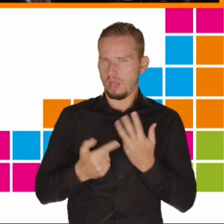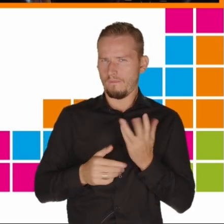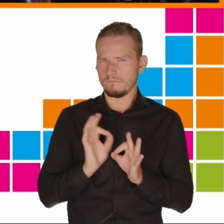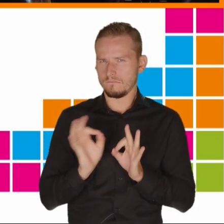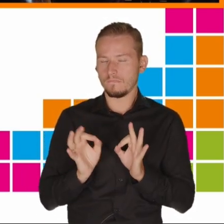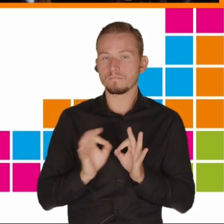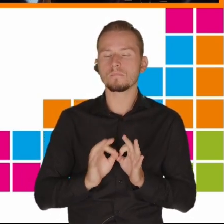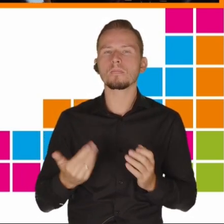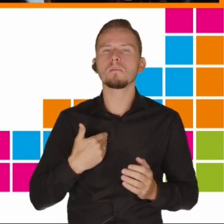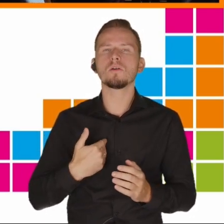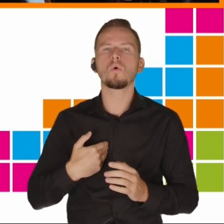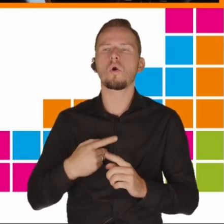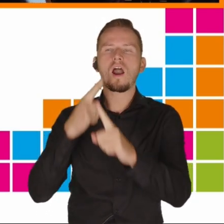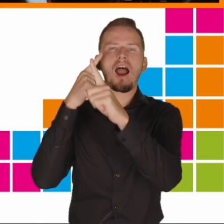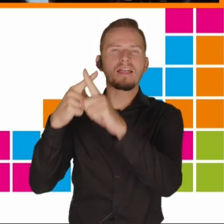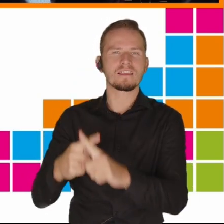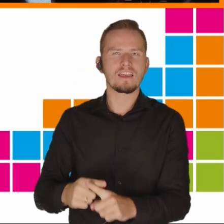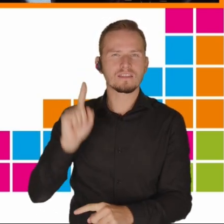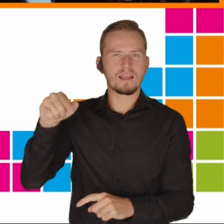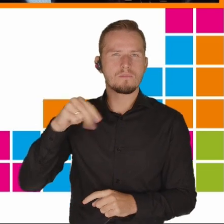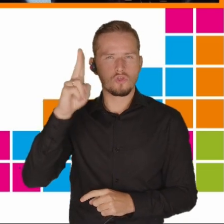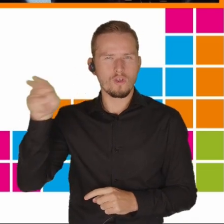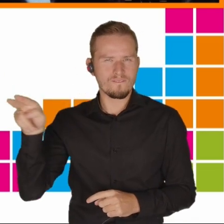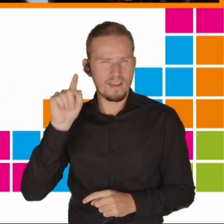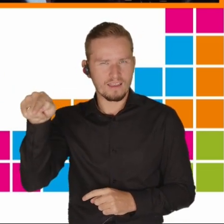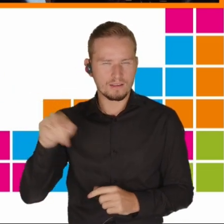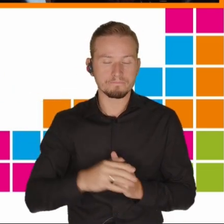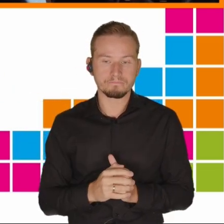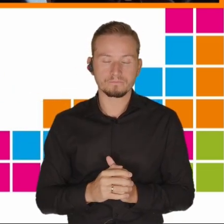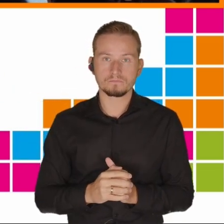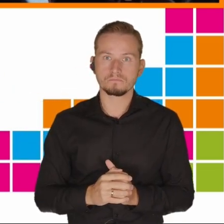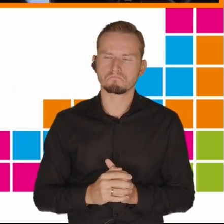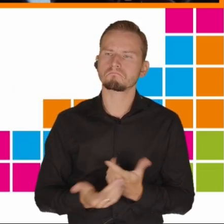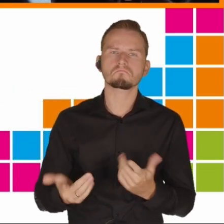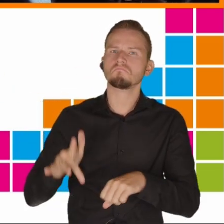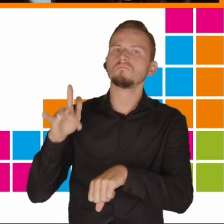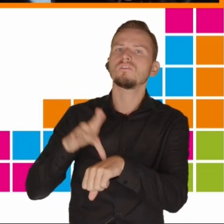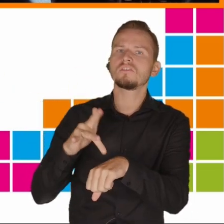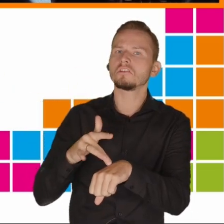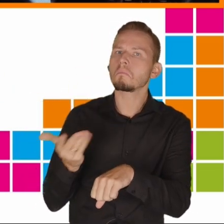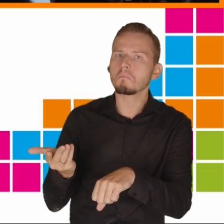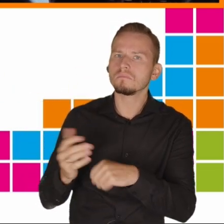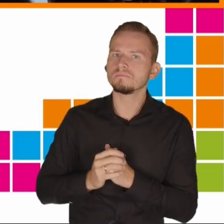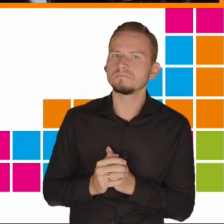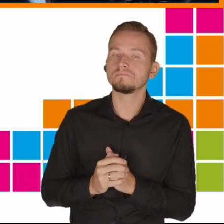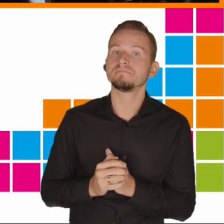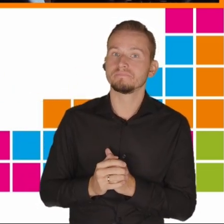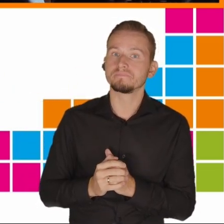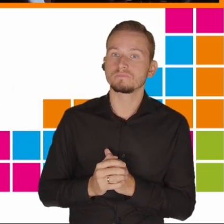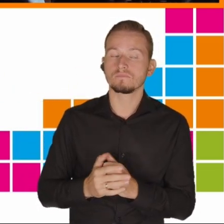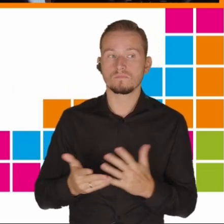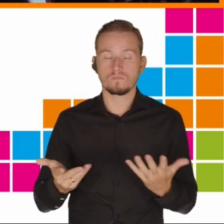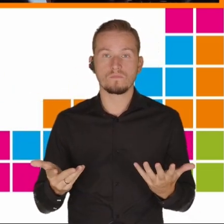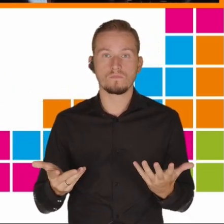ankiety przeprowadzonej w Norwegii. Widzimy tutaj, że zwłaszcza w